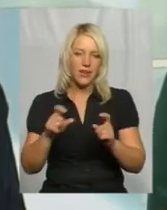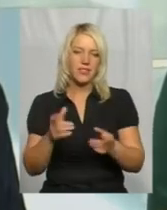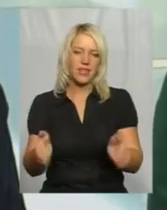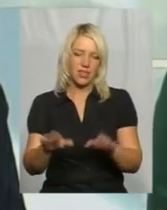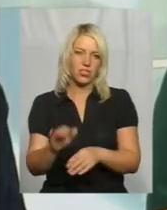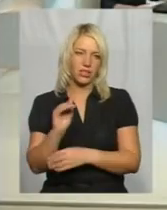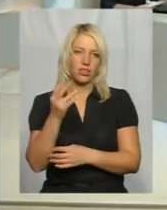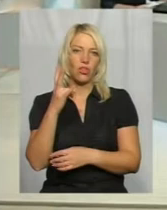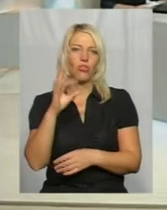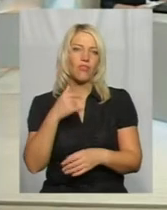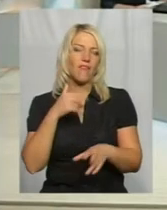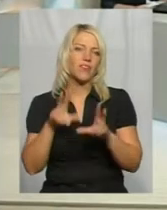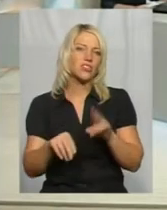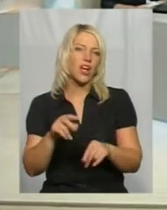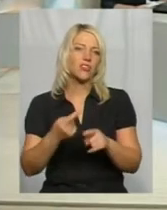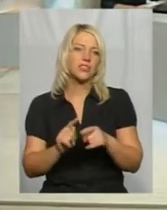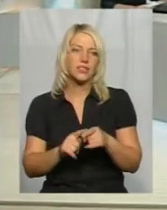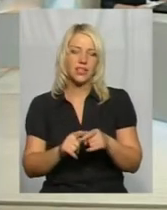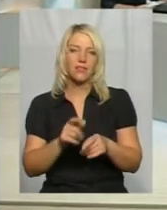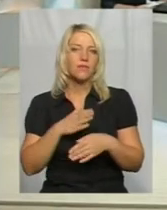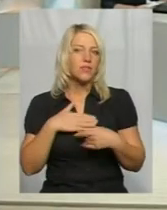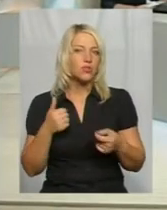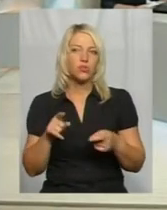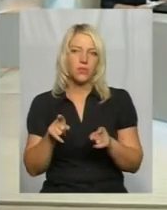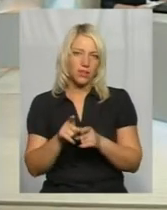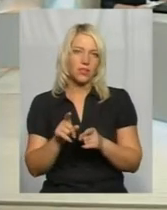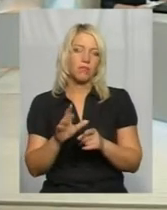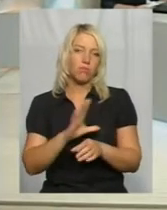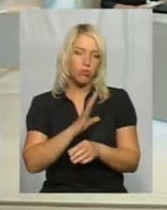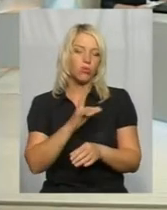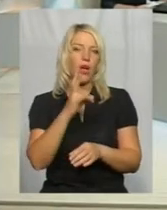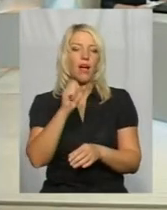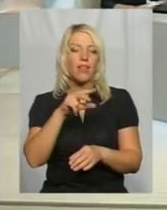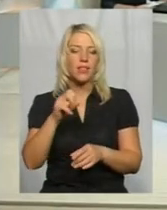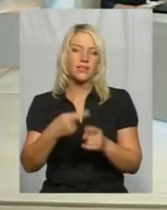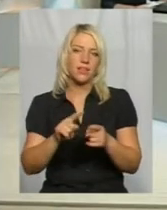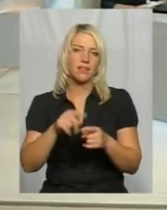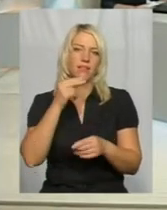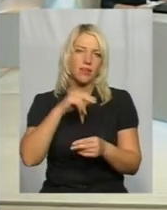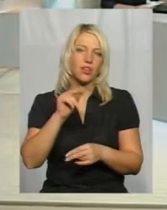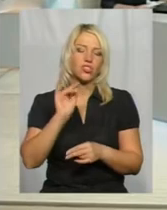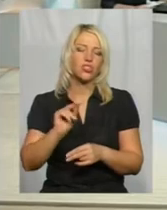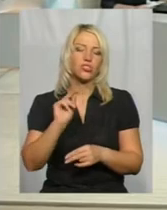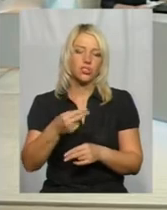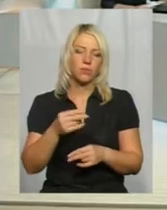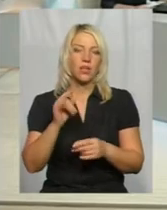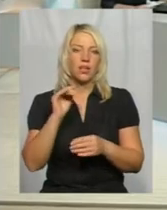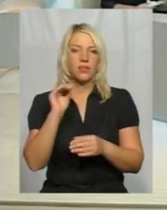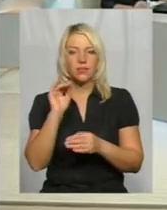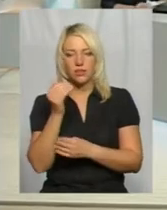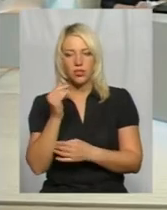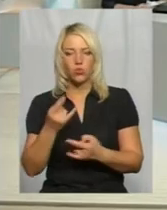вважаю, що це, звичайно, не хочеться, такі випадки були, але це краще, ніж дитину народити і викинути на смітник.